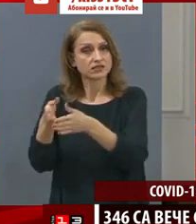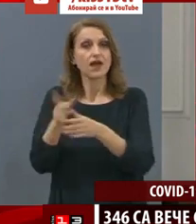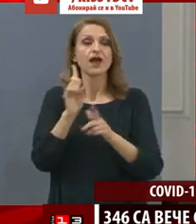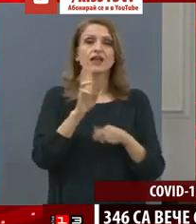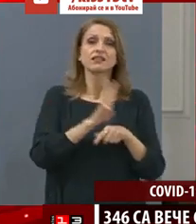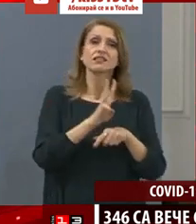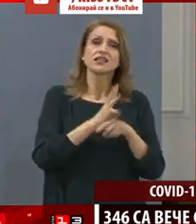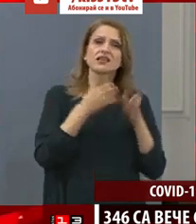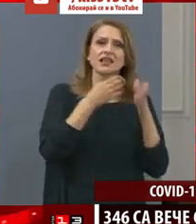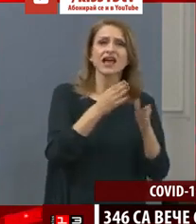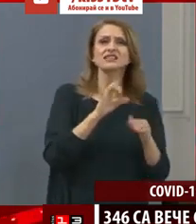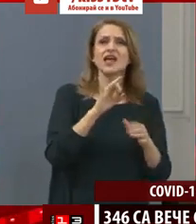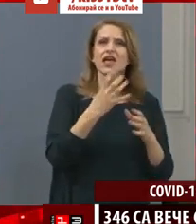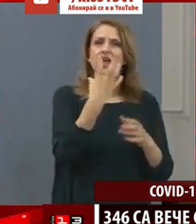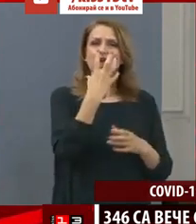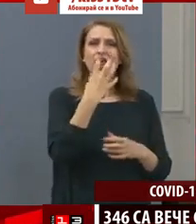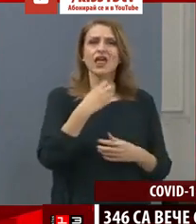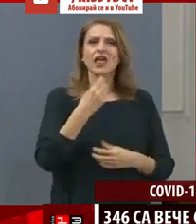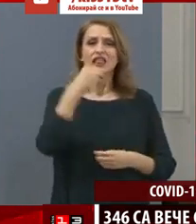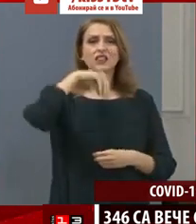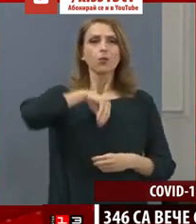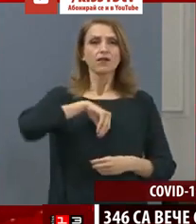в интензивен сектор на интубиране.